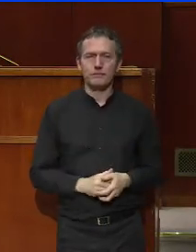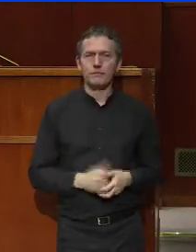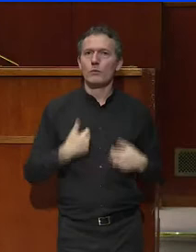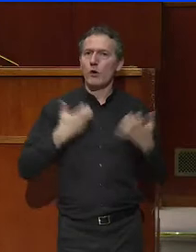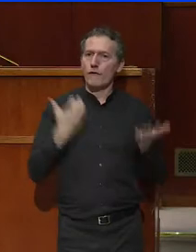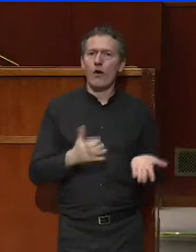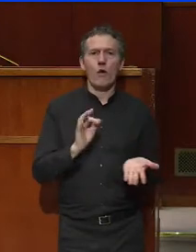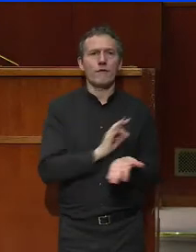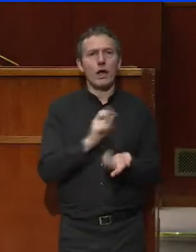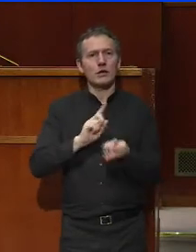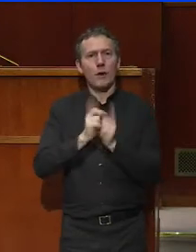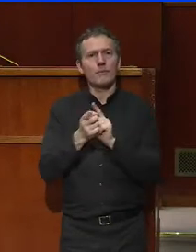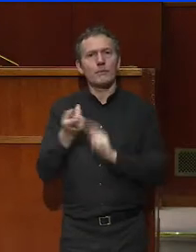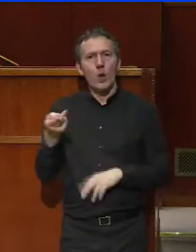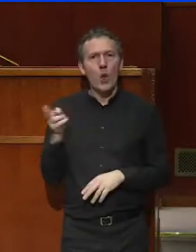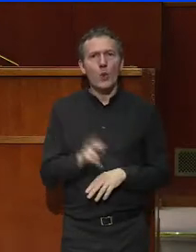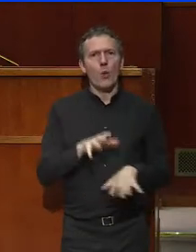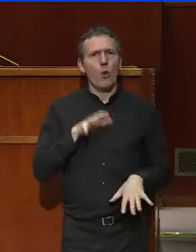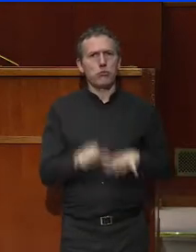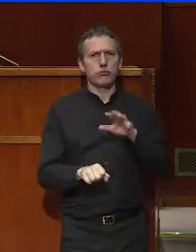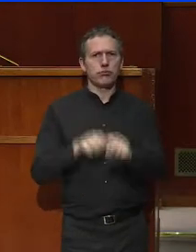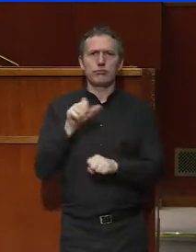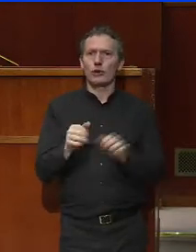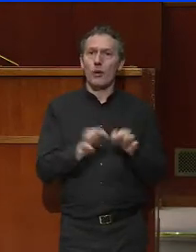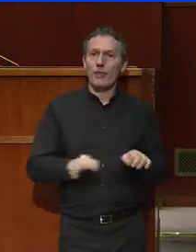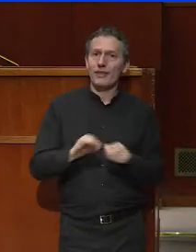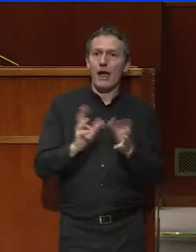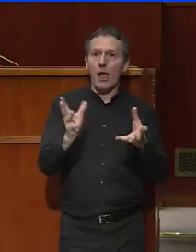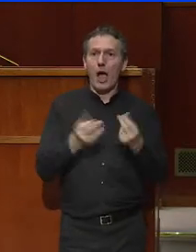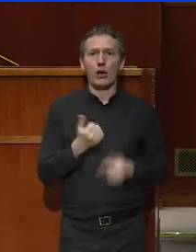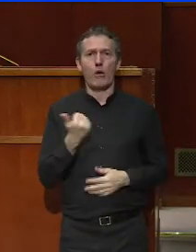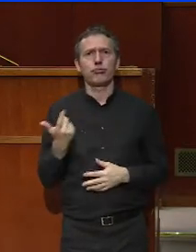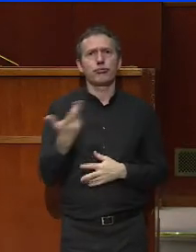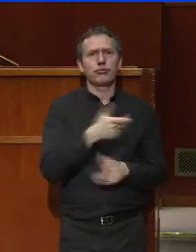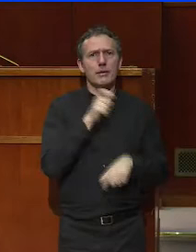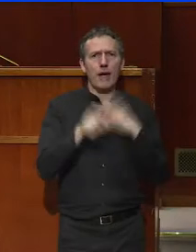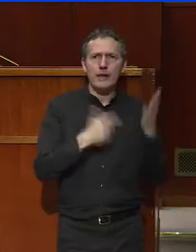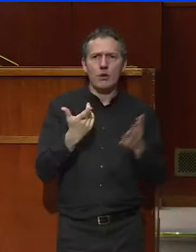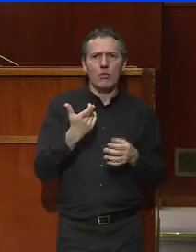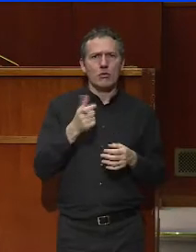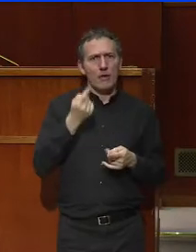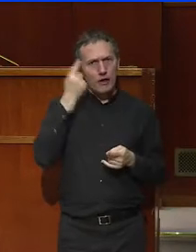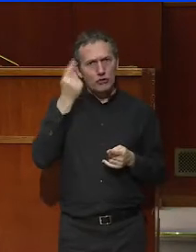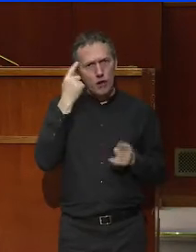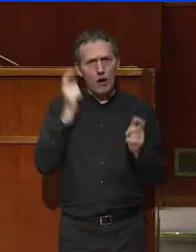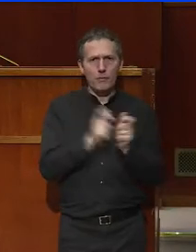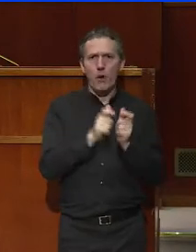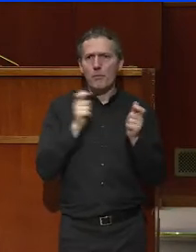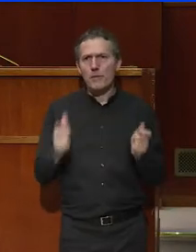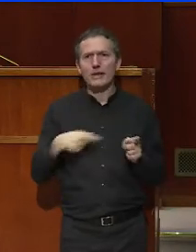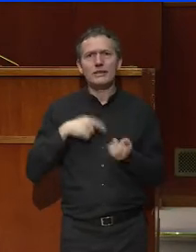redevienne conquérante, qu'elle redevienne une terre d'accueil des intelligences, des entreprises, des investissements,